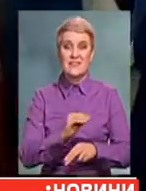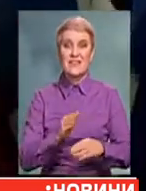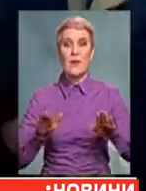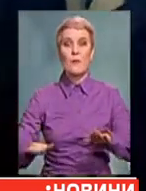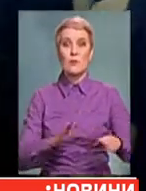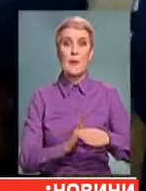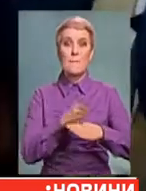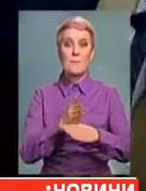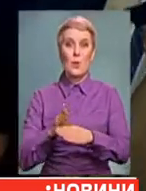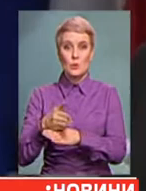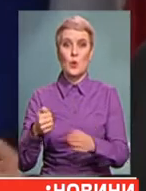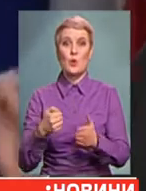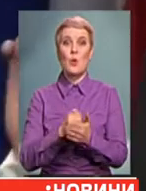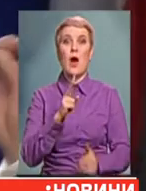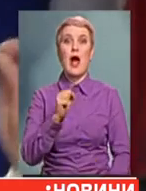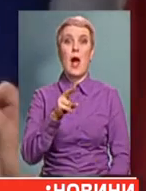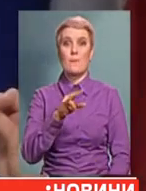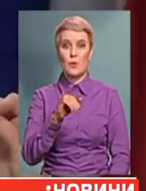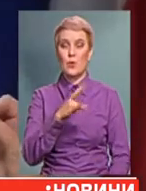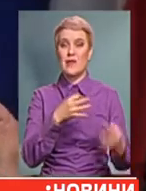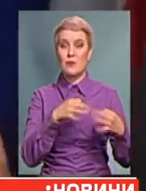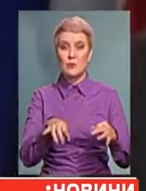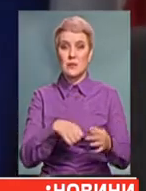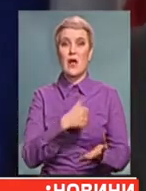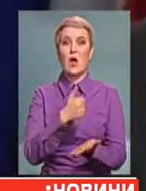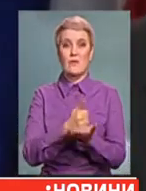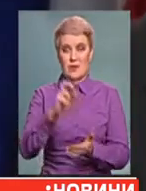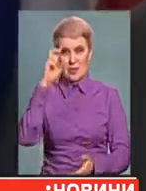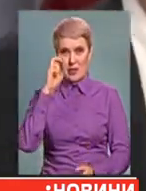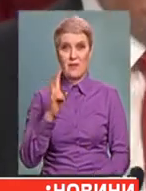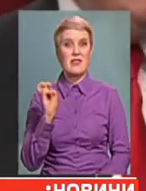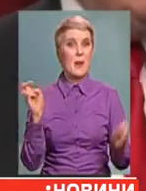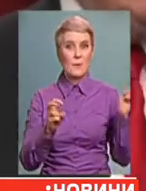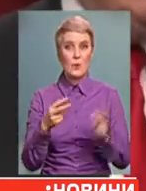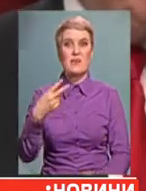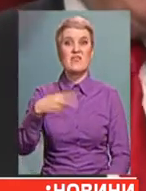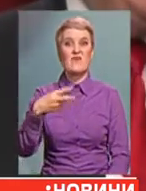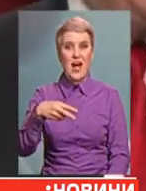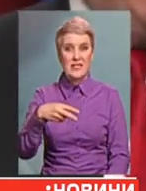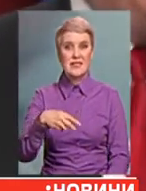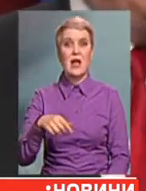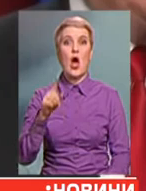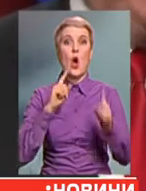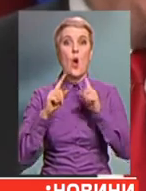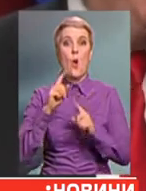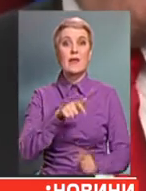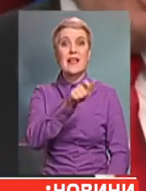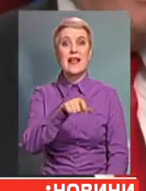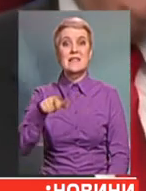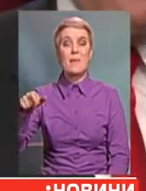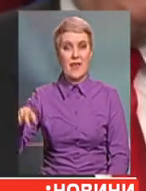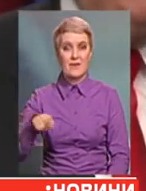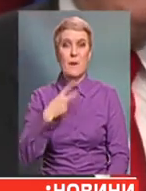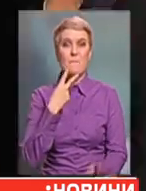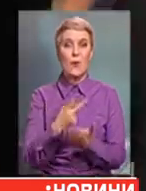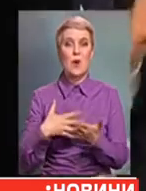керівника держави. Не буде на інаугурації і двох десятків конгресменів. Так вони показують свою недовіру. Республіканця Дональда Трампа обрали 45